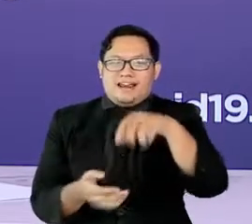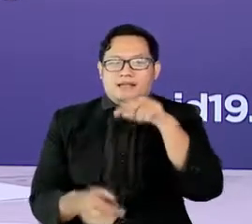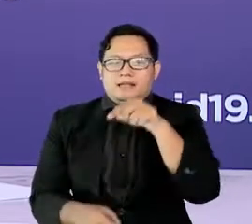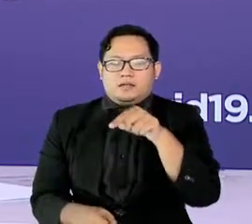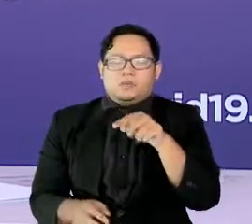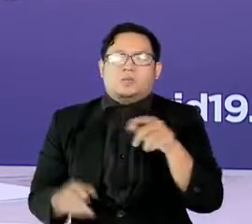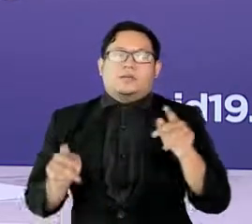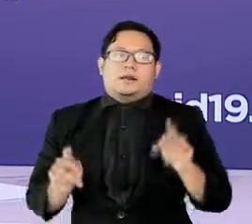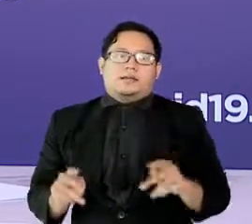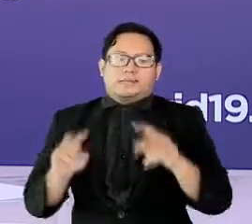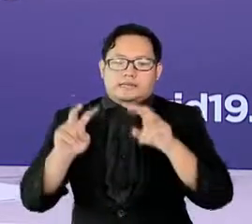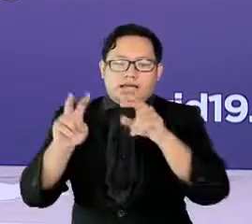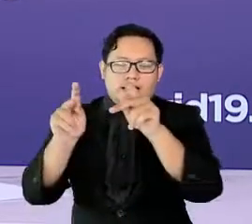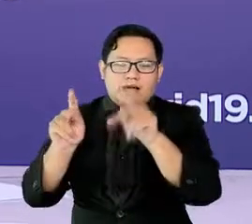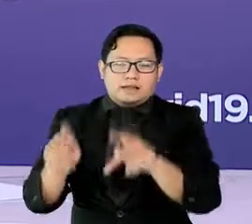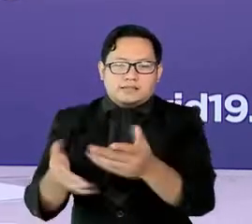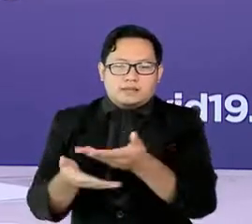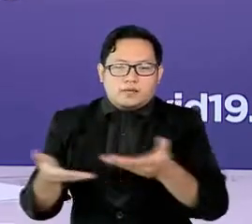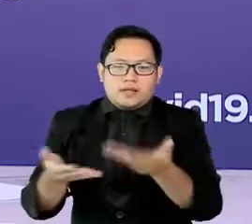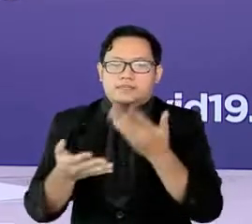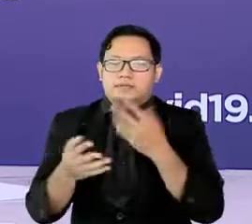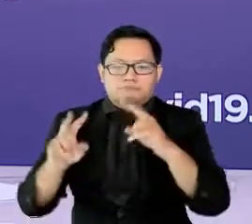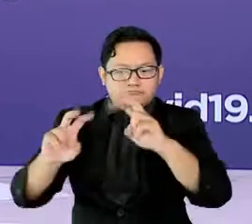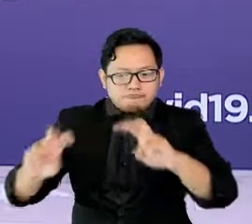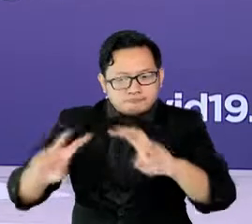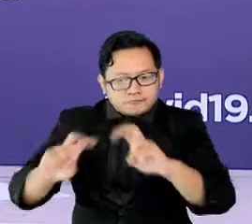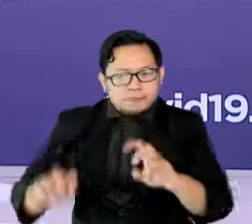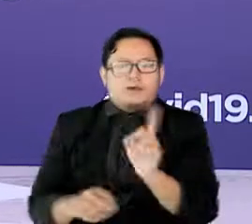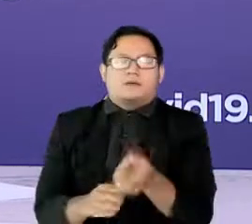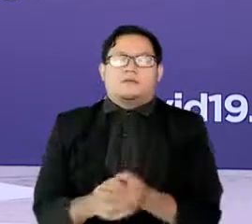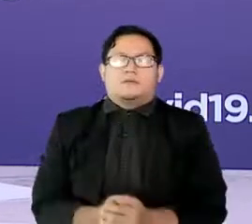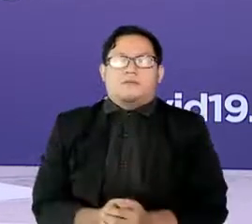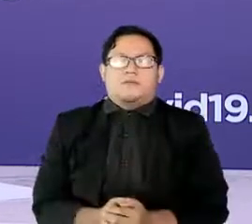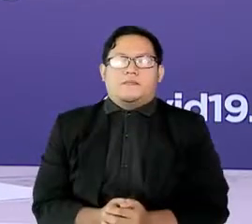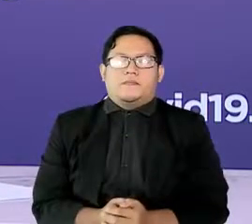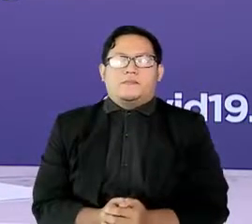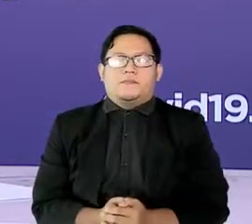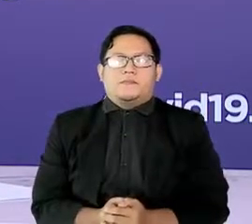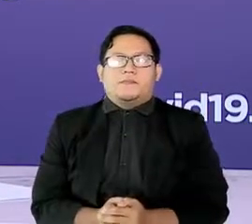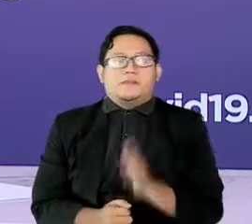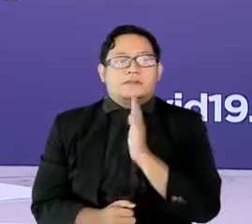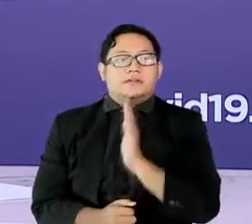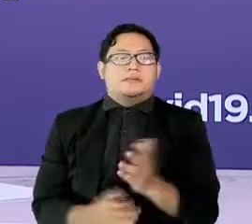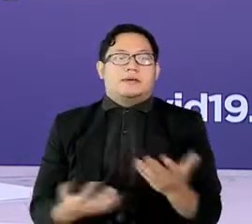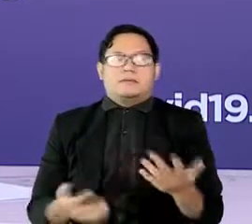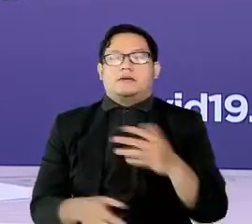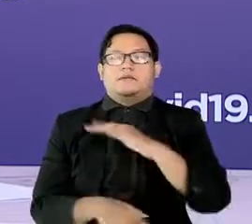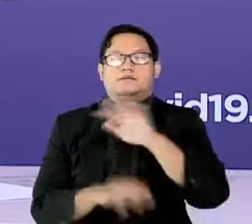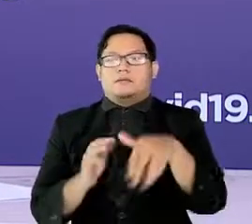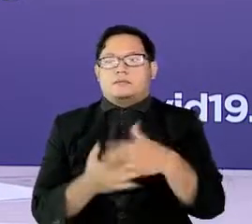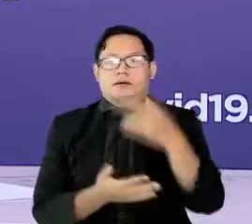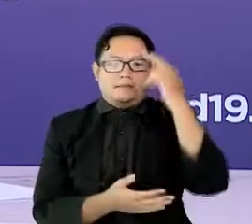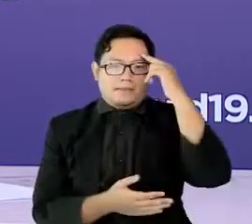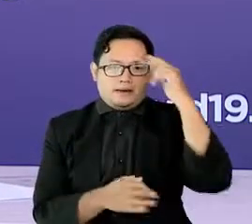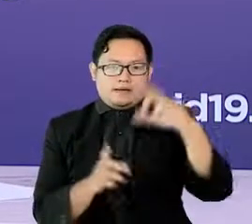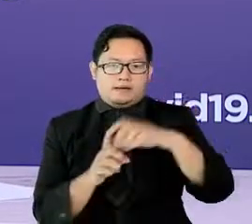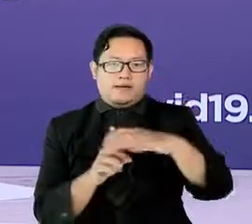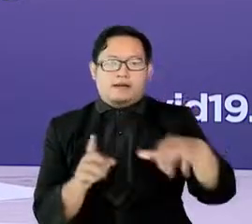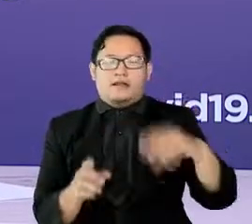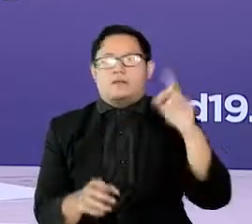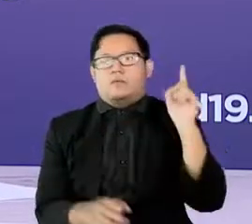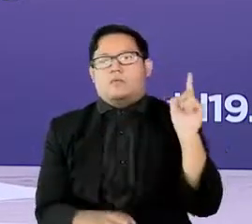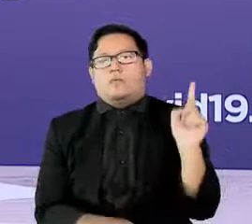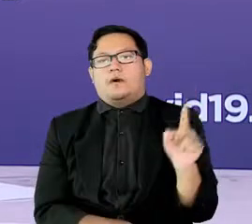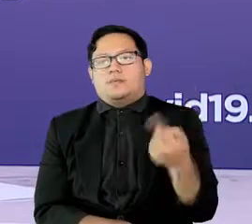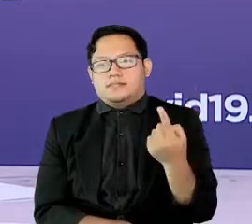usia maupun berdasarkan tingkat kejalannya. Pada prinsipnya, seluruh kepala daerah wajib mencari